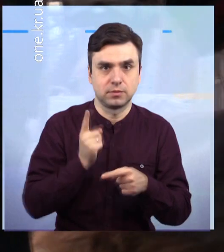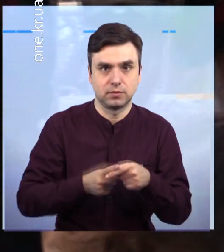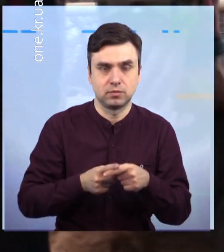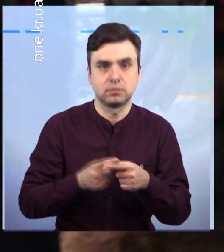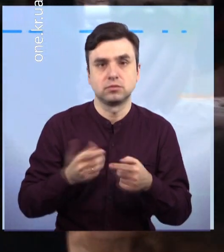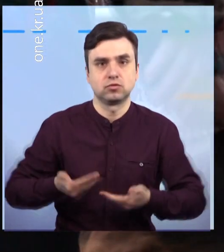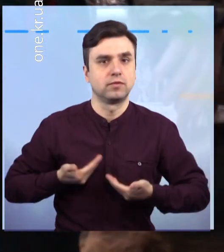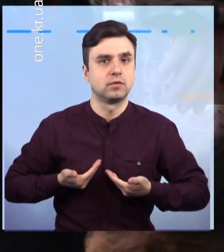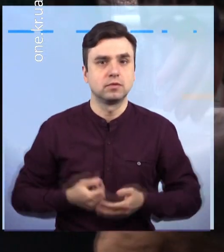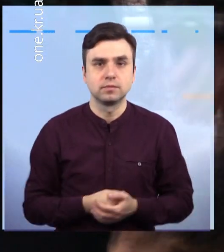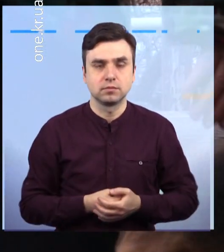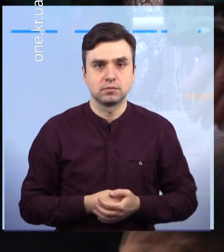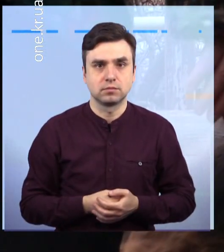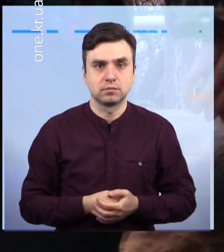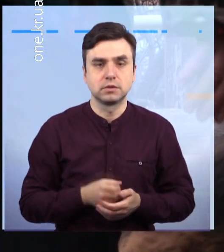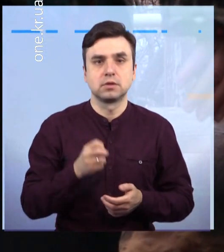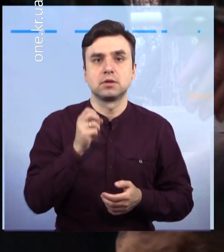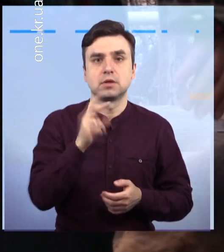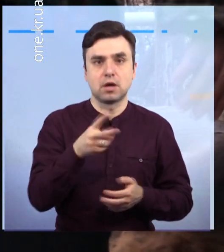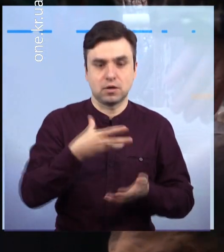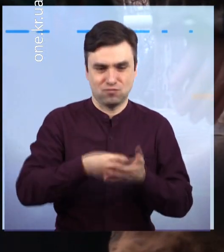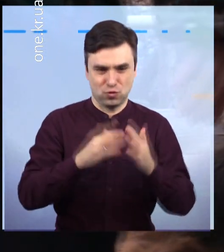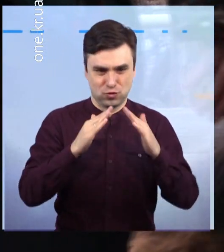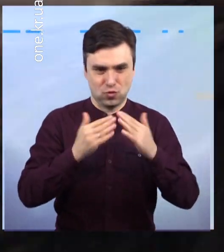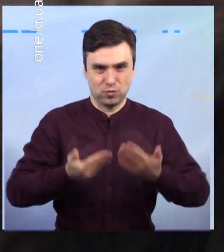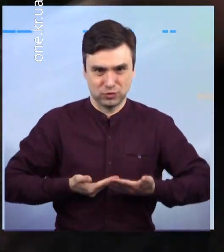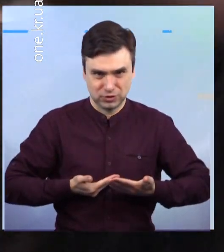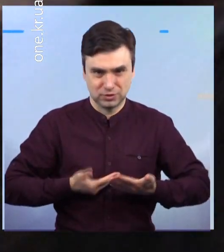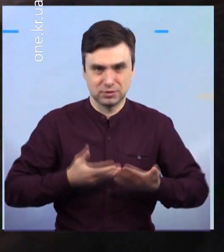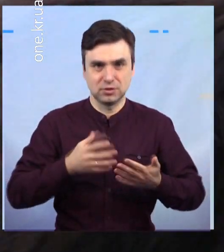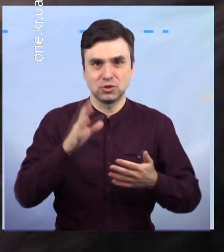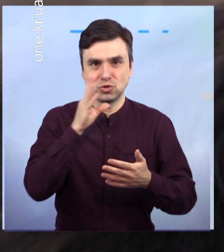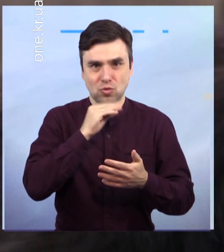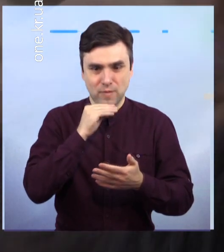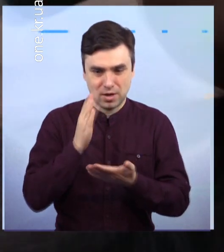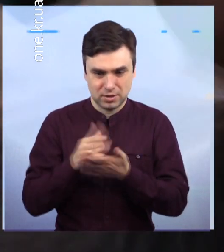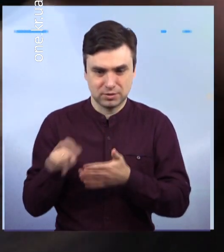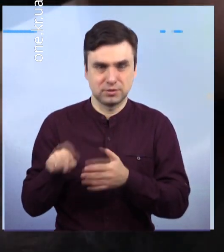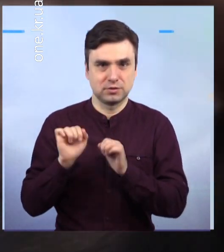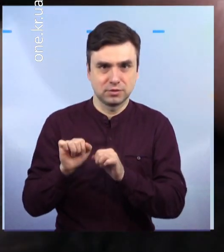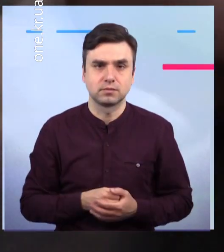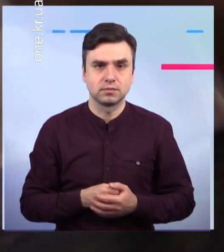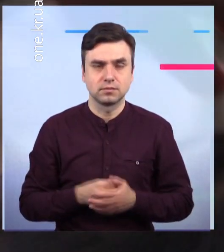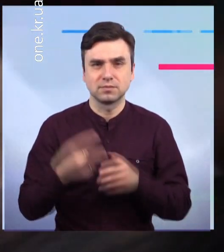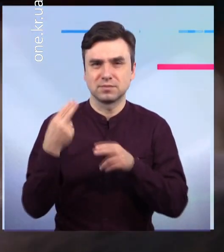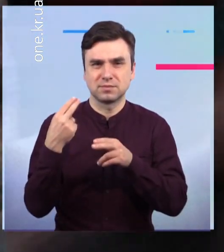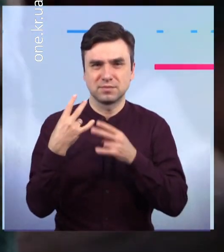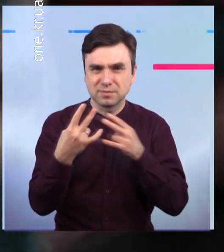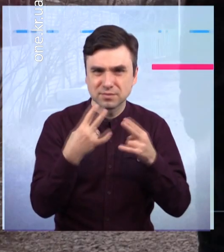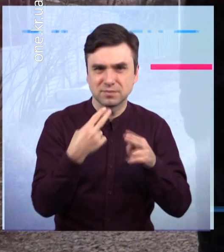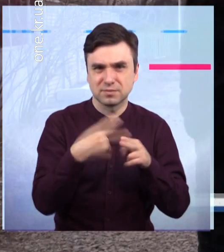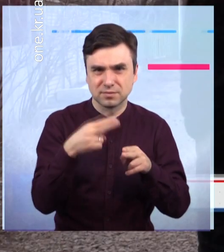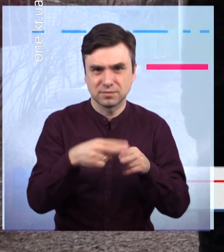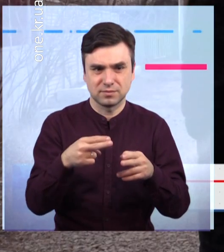Пес Річард залишився здоровим тільки через те, що собака на ланцюжку. Тому і не дотягнувся до вбивчої їжі. Як можна